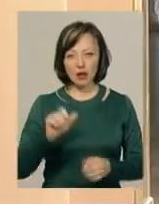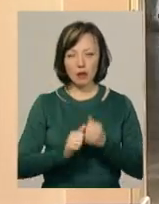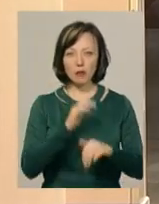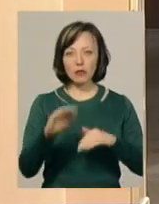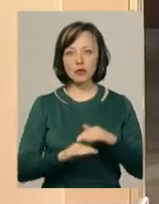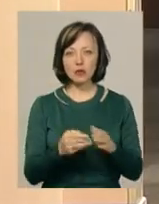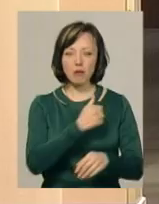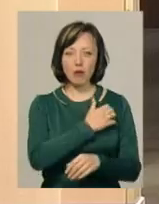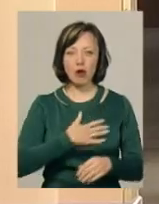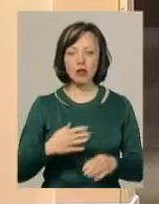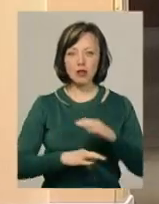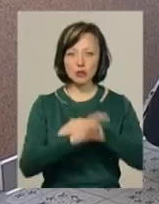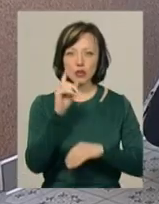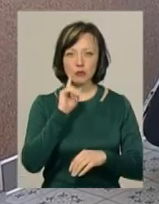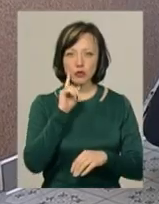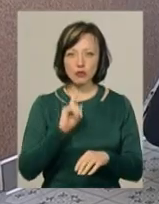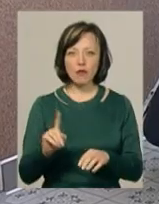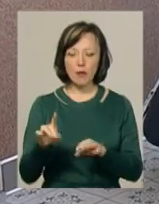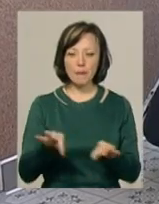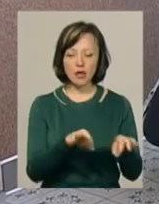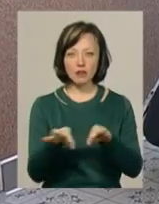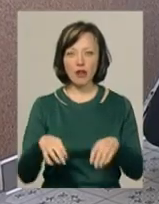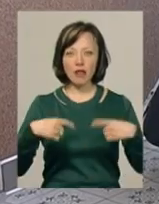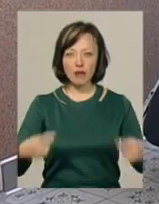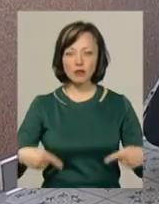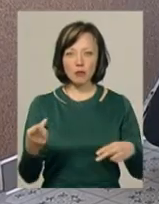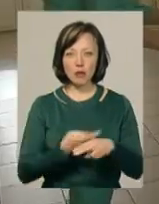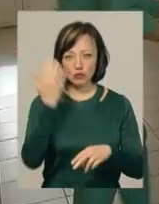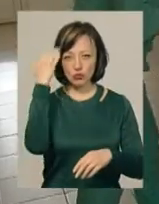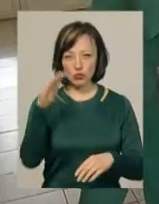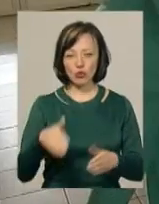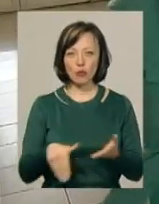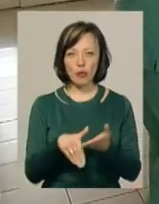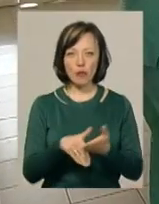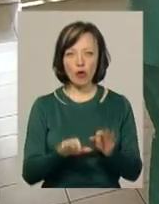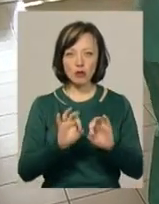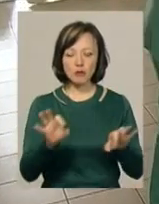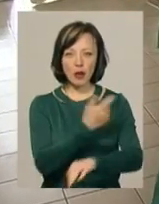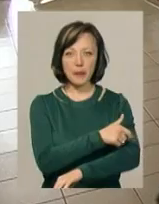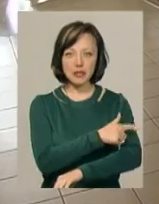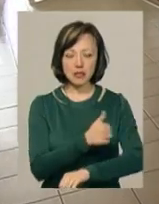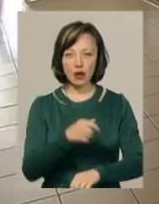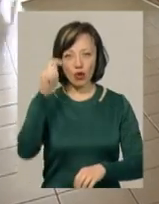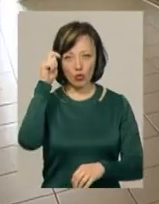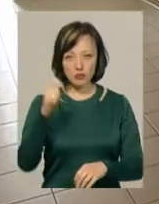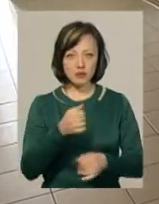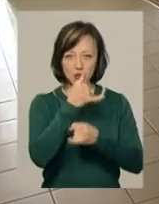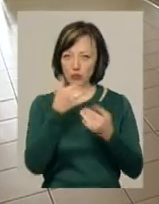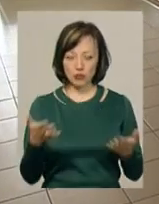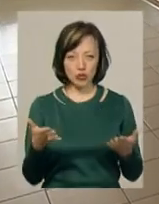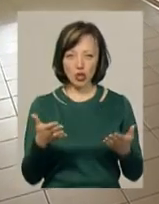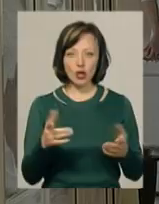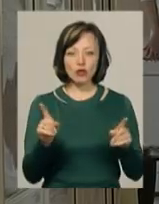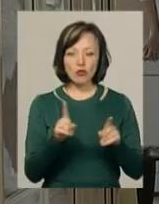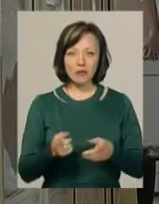отримав поранення на Сході. Тимчасово пересувається на візку. Без сторонньої допомоги, розповідає медсестра Нелі Хімченко, хлопець обійтися не може.